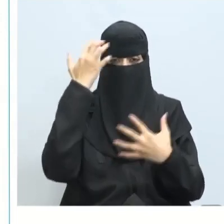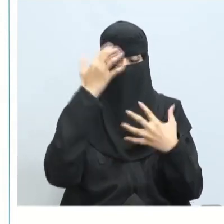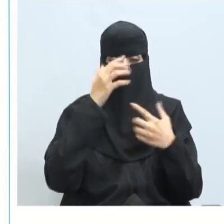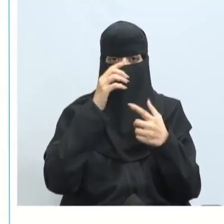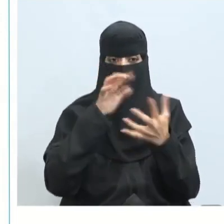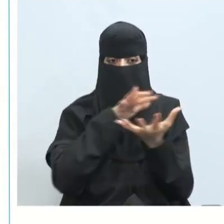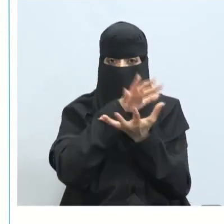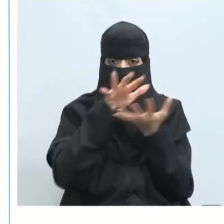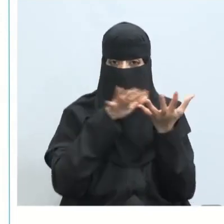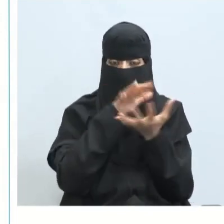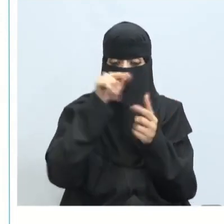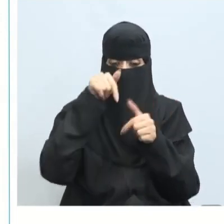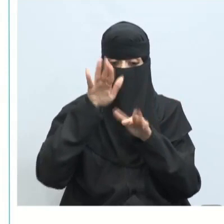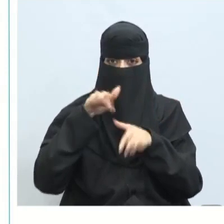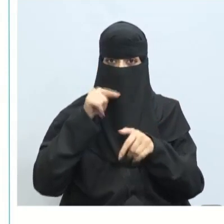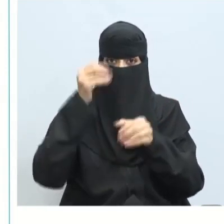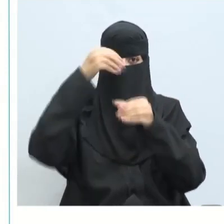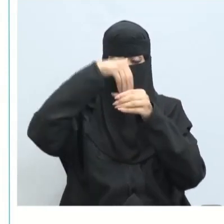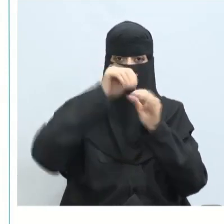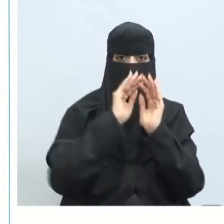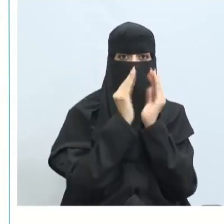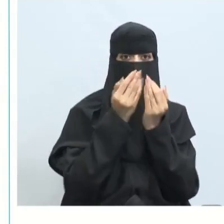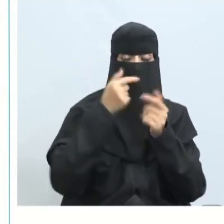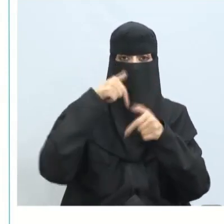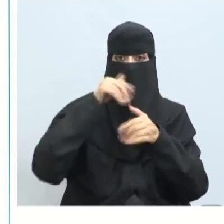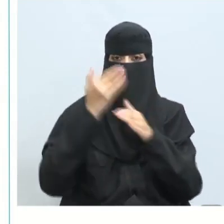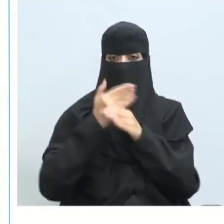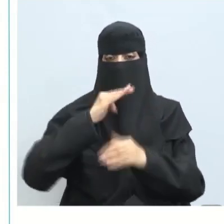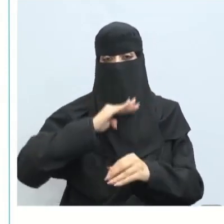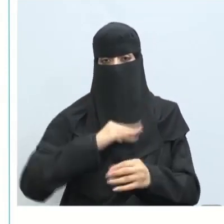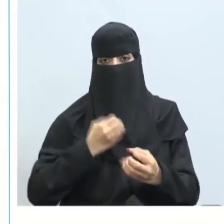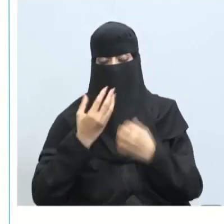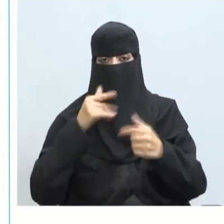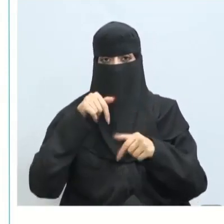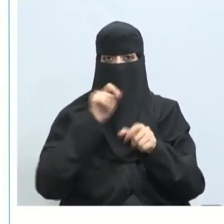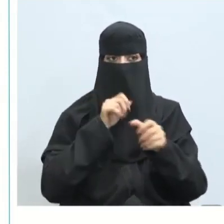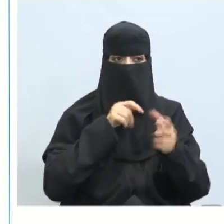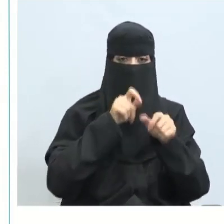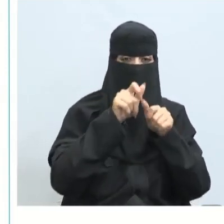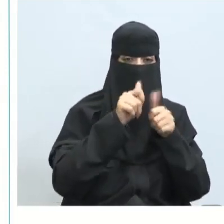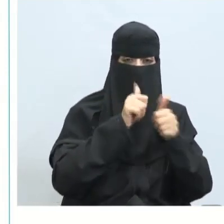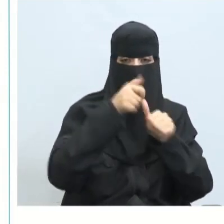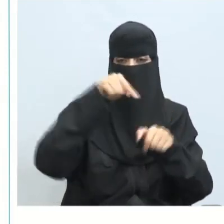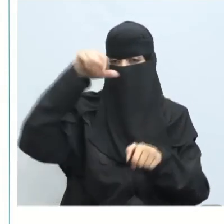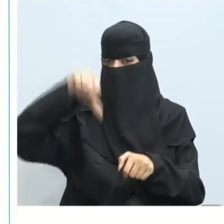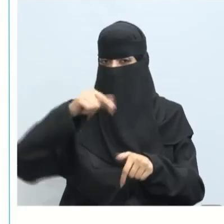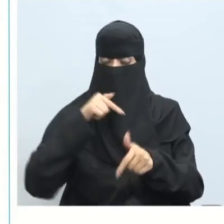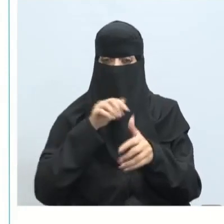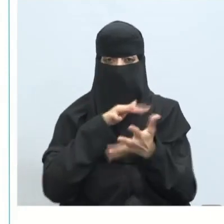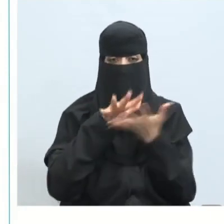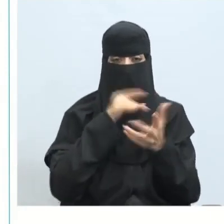بسبب انخفاض الروح ارتباك تراكم أعمال وبالتالي تنشأ الصراعات ما بين الموظفين